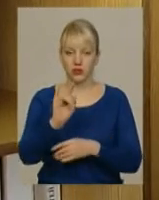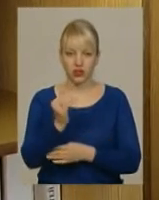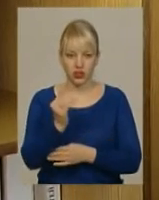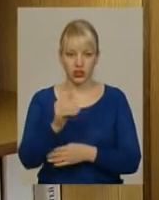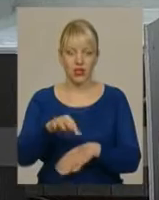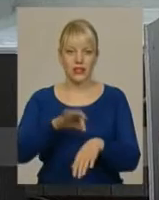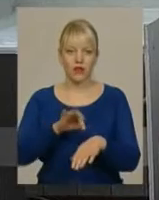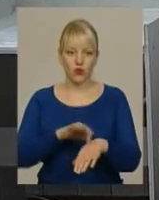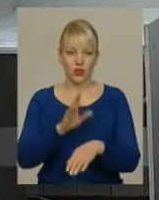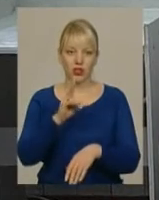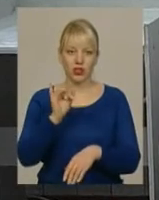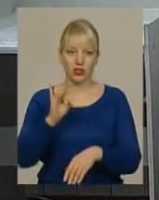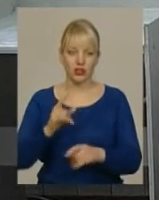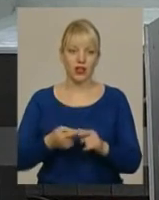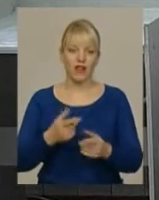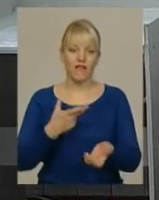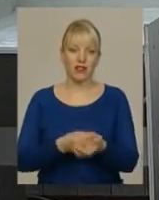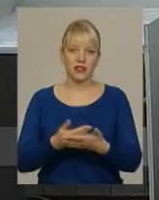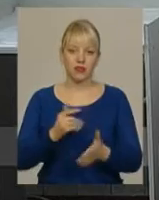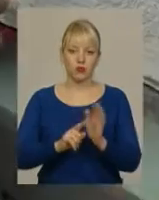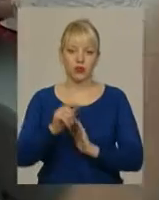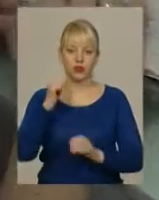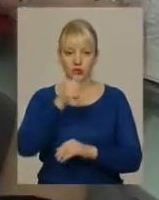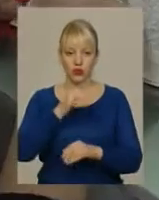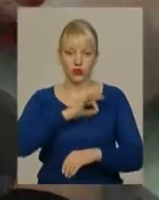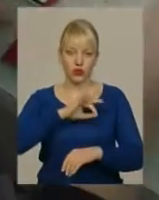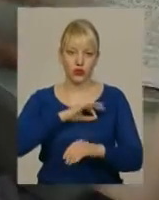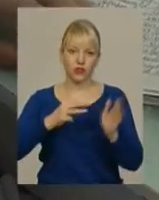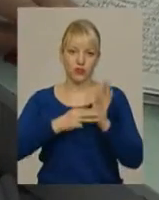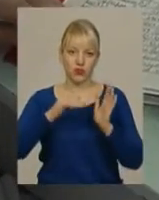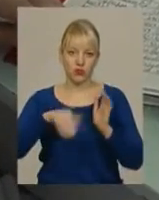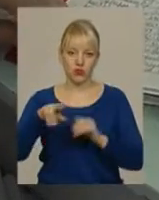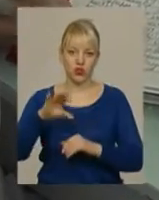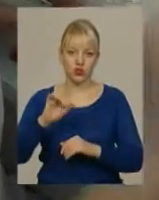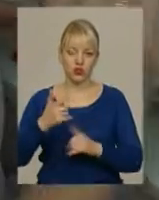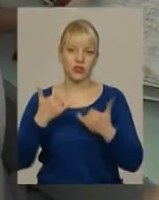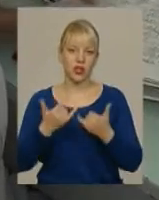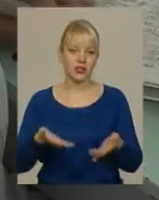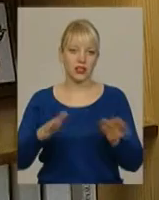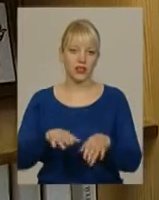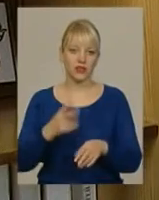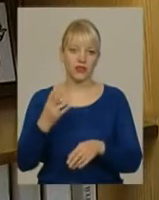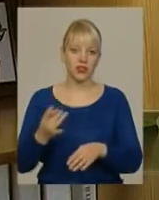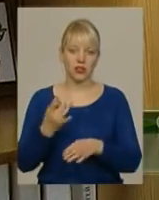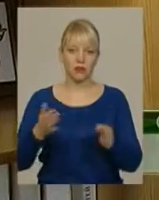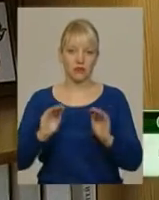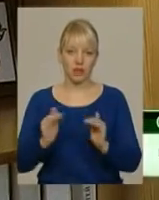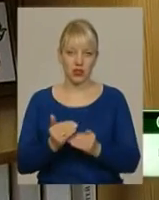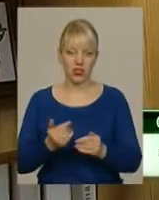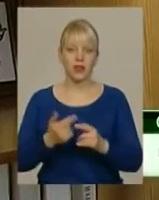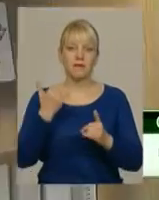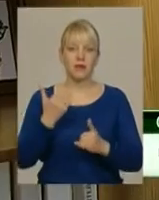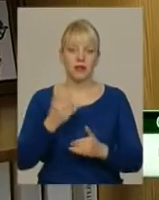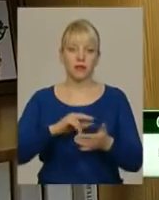на кір. Тож вакцини від початку року в області використали 8 тисяч доз. Наразі залишилося вдвічі менше. Якби ми в плановому